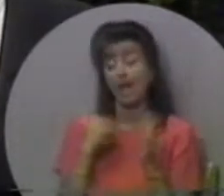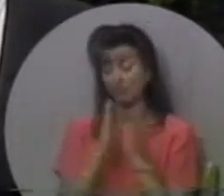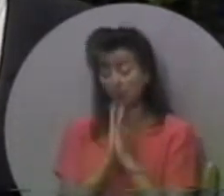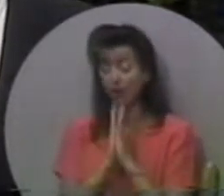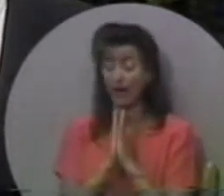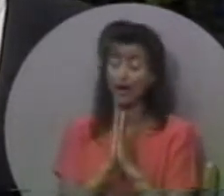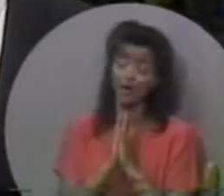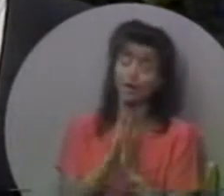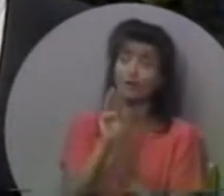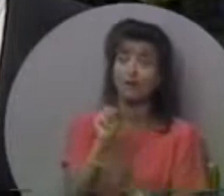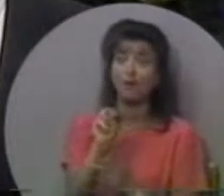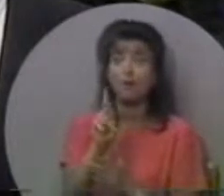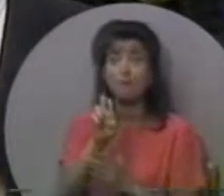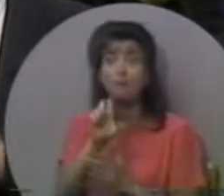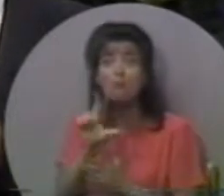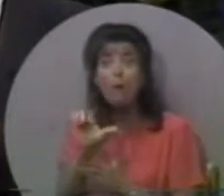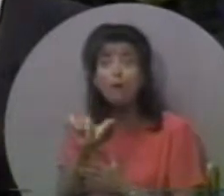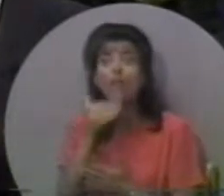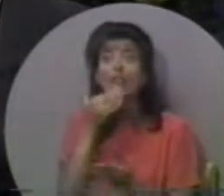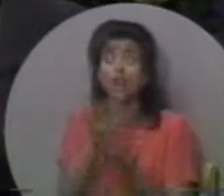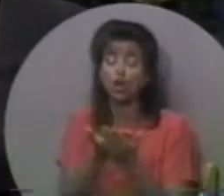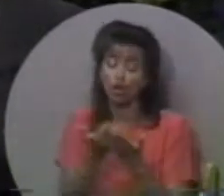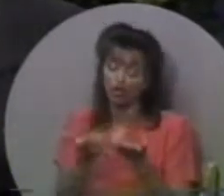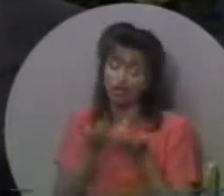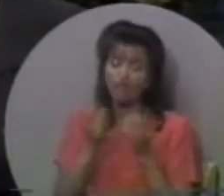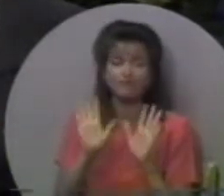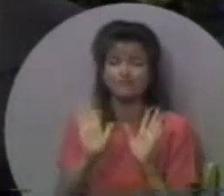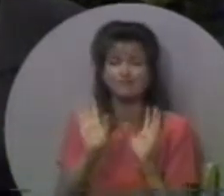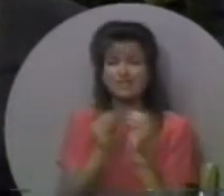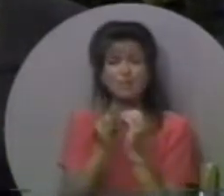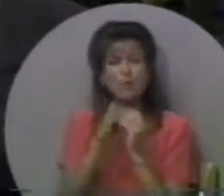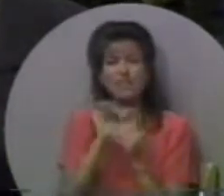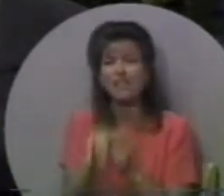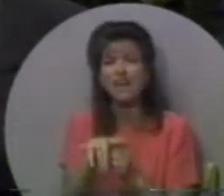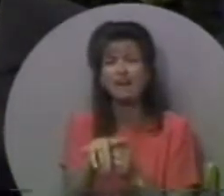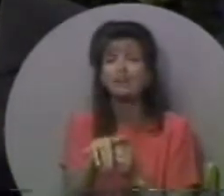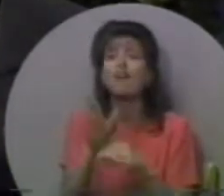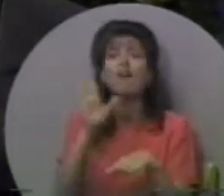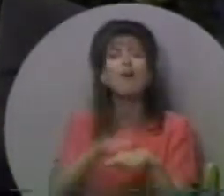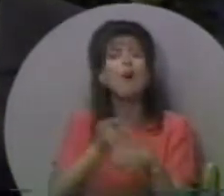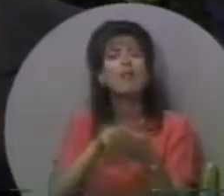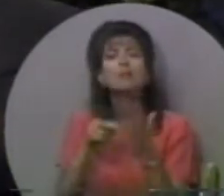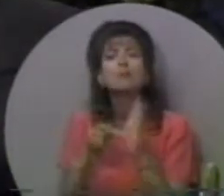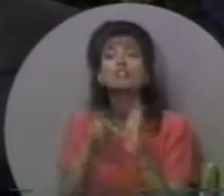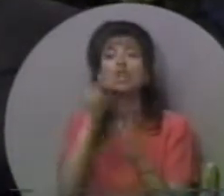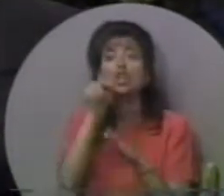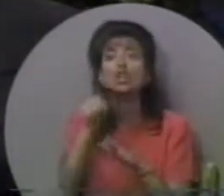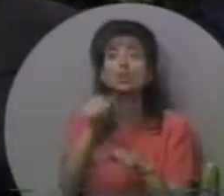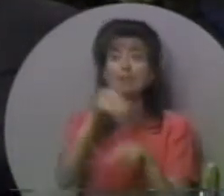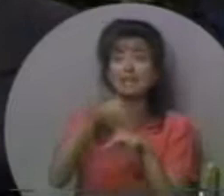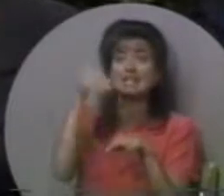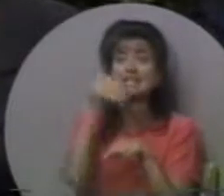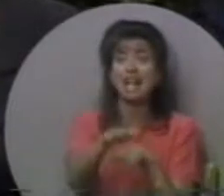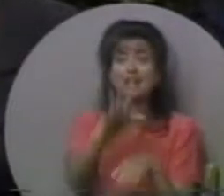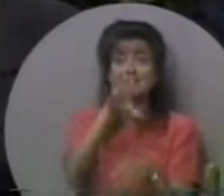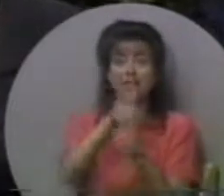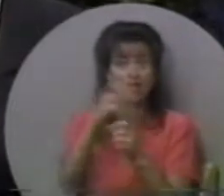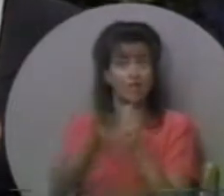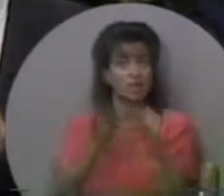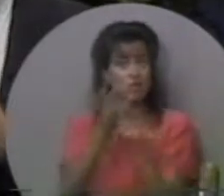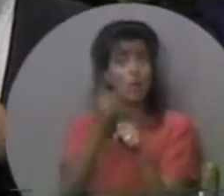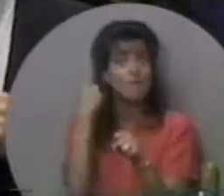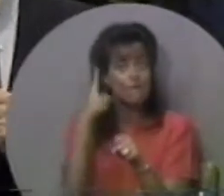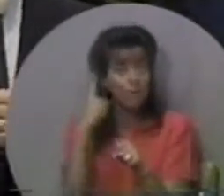ніж просто мати молитву і жити морально добре. Поклик – це Бог посилає вас у цей світ